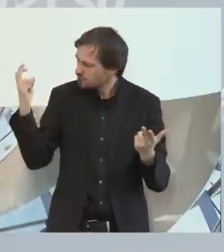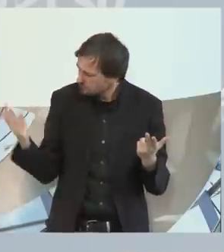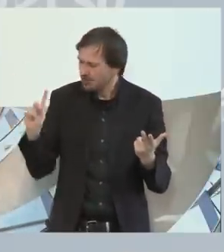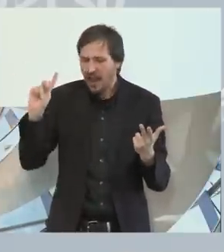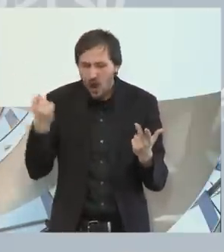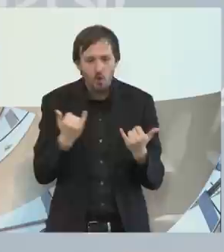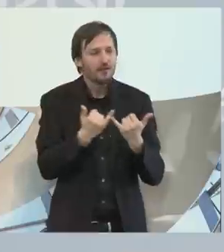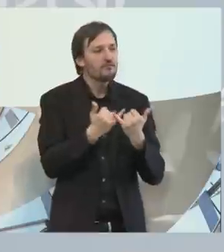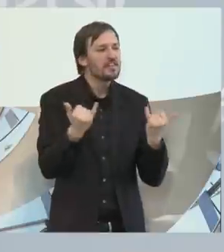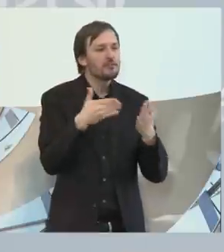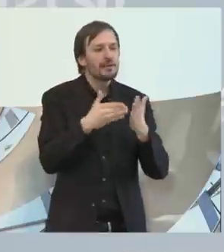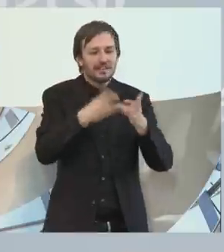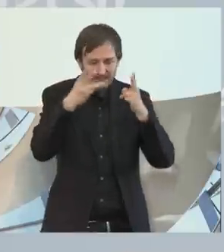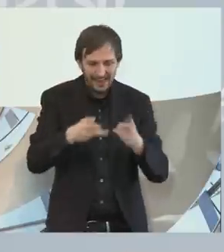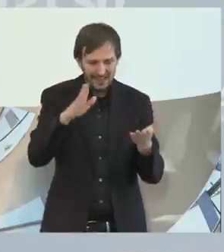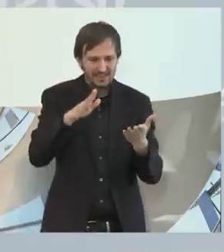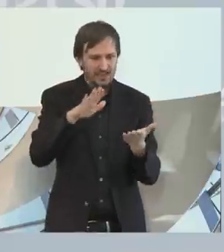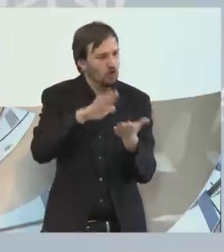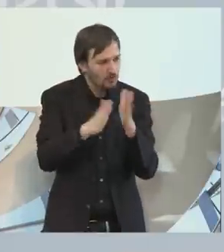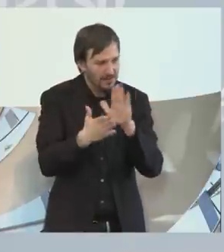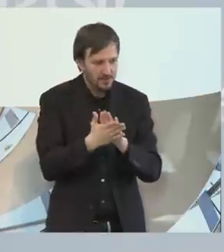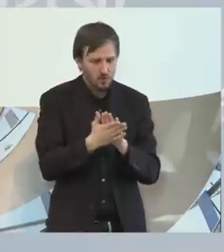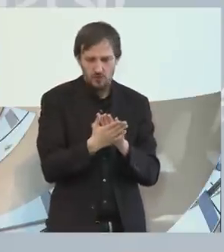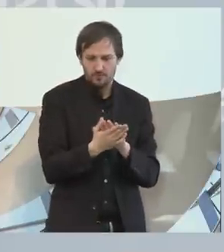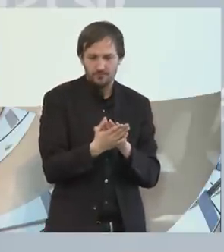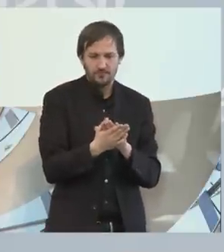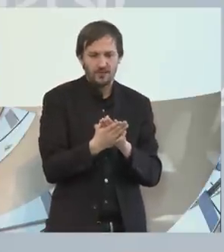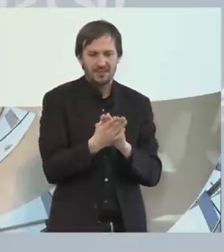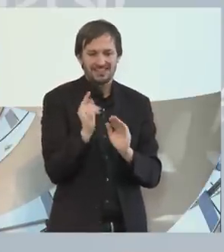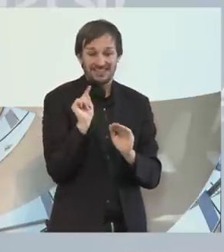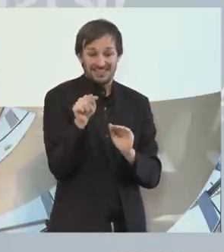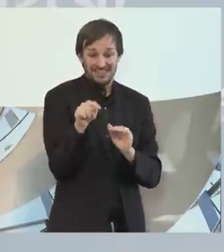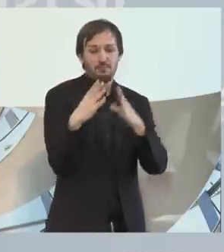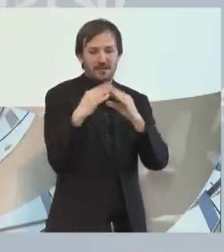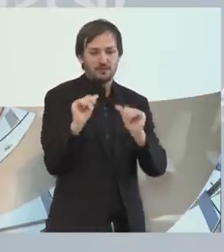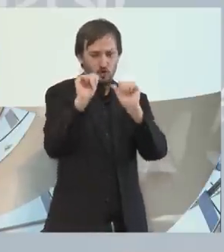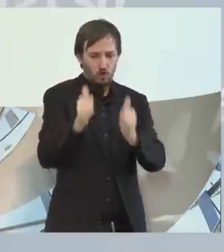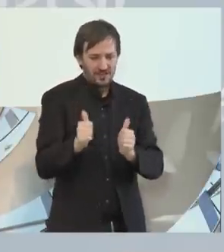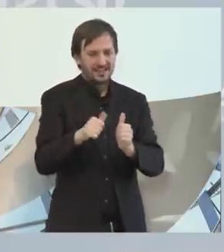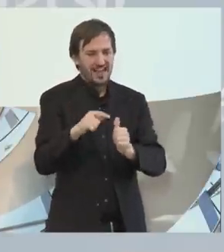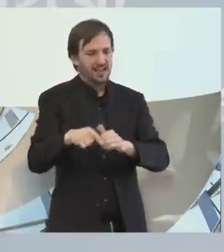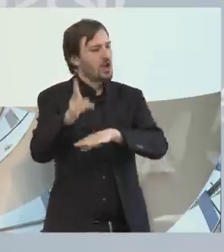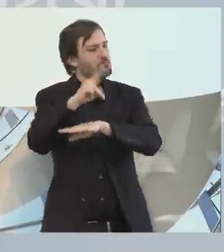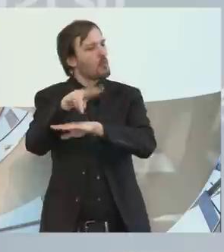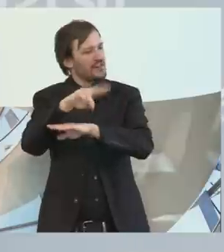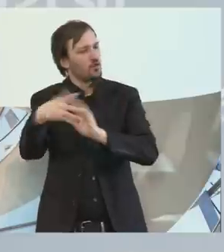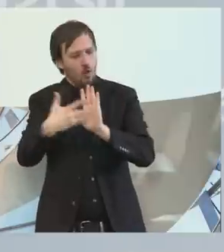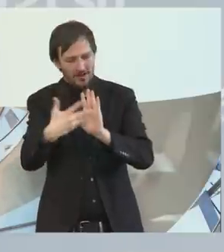-Behindertenrechtskonvention, die wir ab Mittwoch, Donnerstag, dann auch in Genf bei dem Monitoring